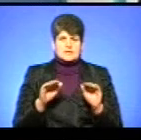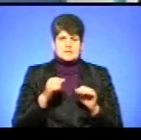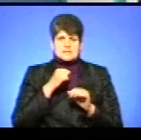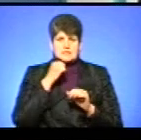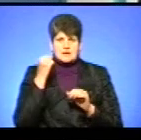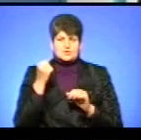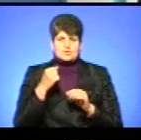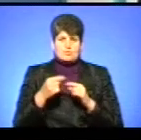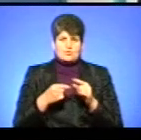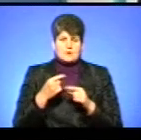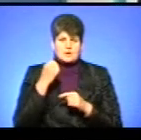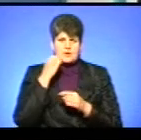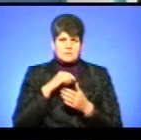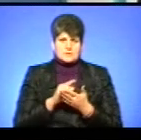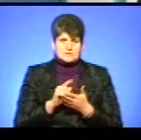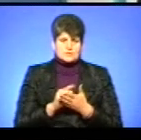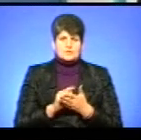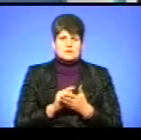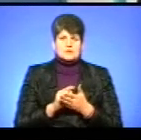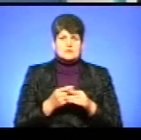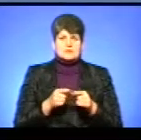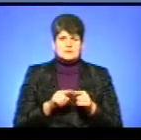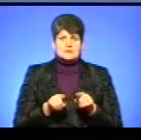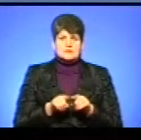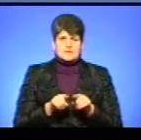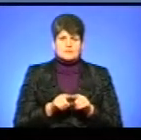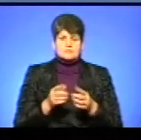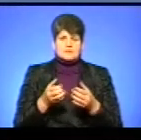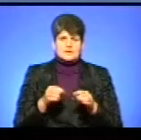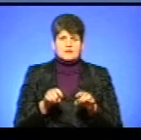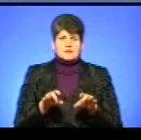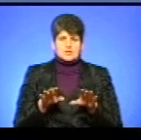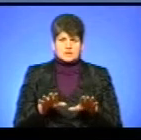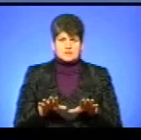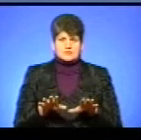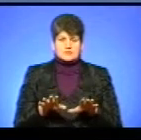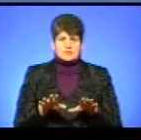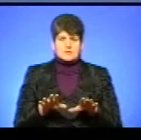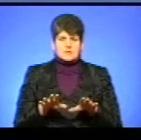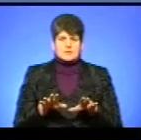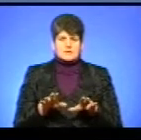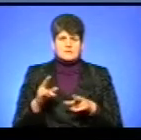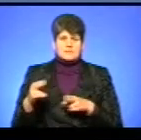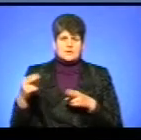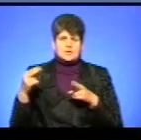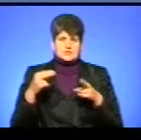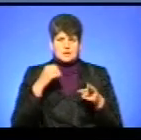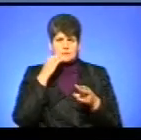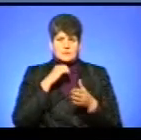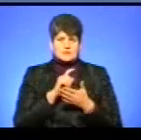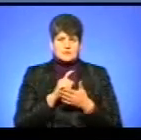пенсіонерів, прийнявши точно таке саме рішення. Проїжджають пенсіонери